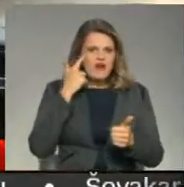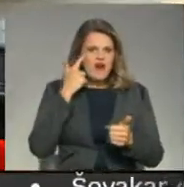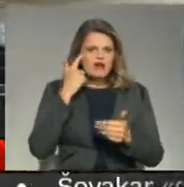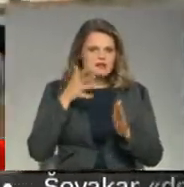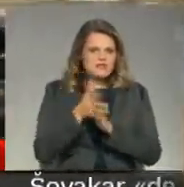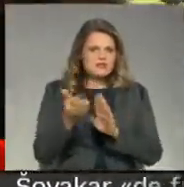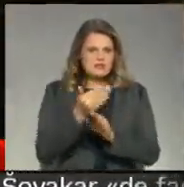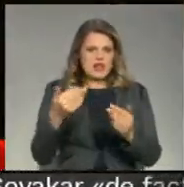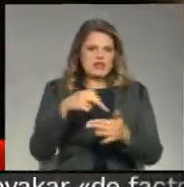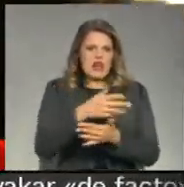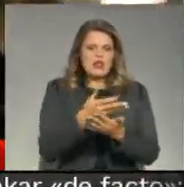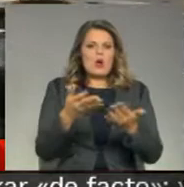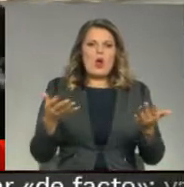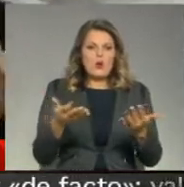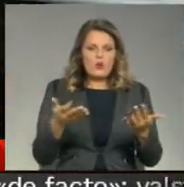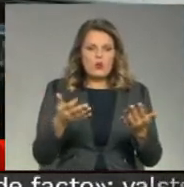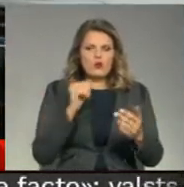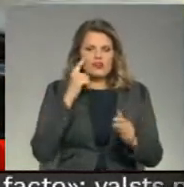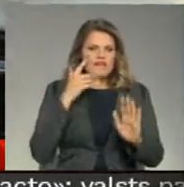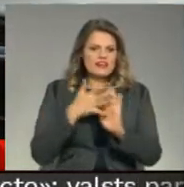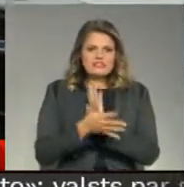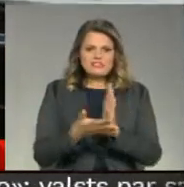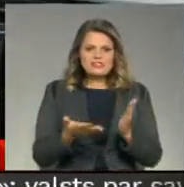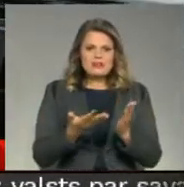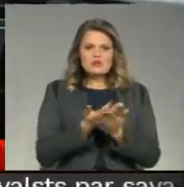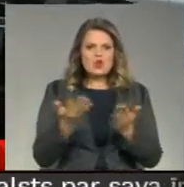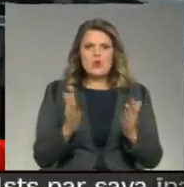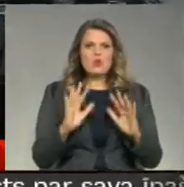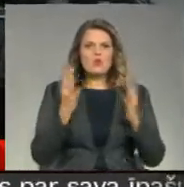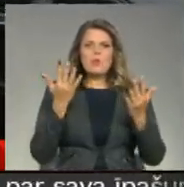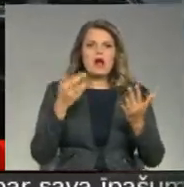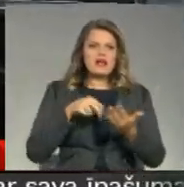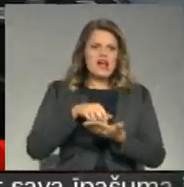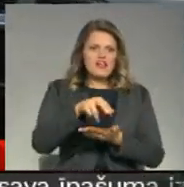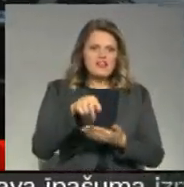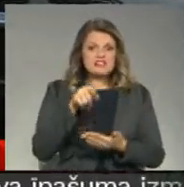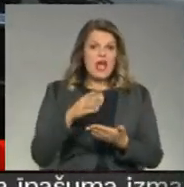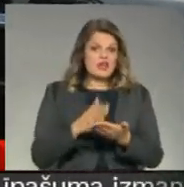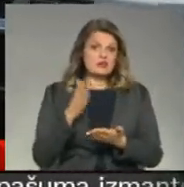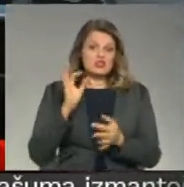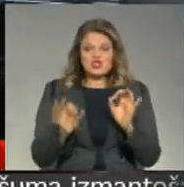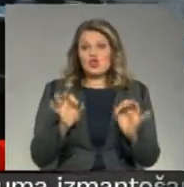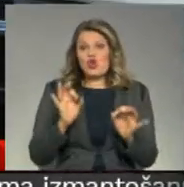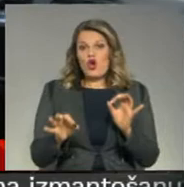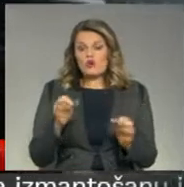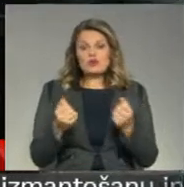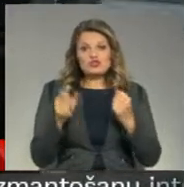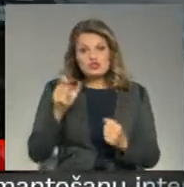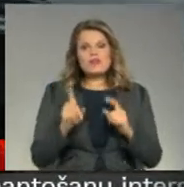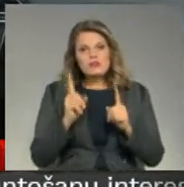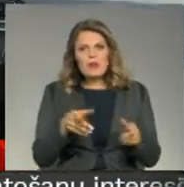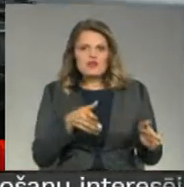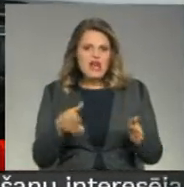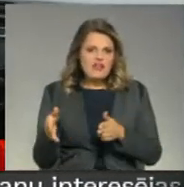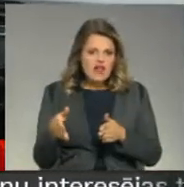iet pāri kaut kur, vienkārši kaut kur pagadās. Tā tas noteikti, ir normāli, vēl jābūt